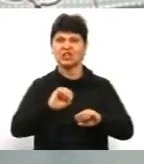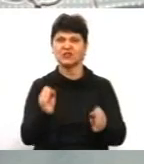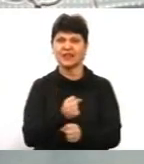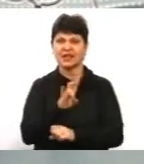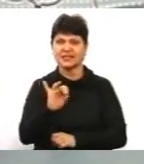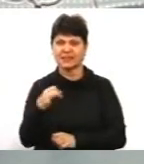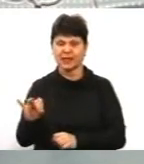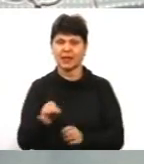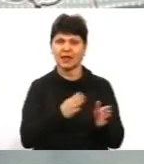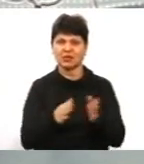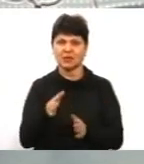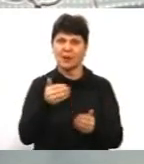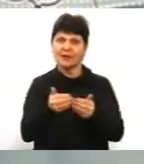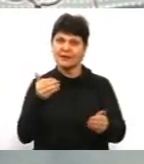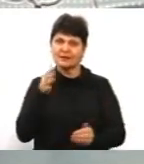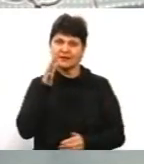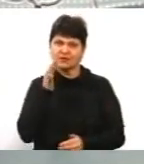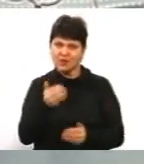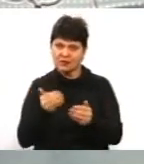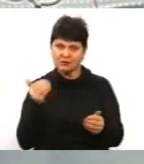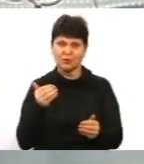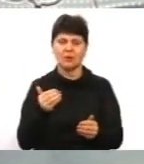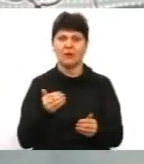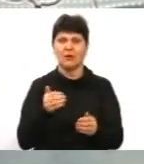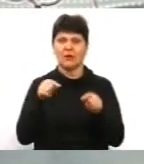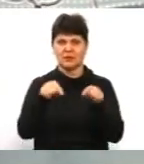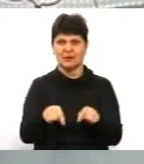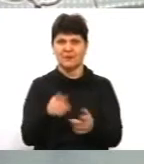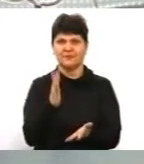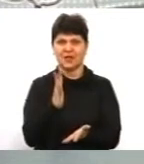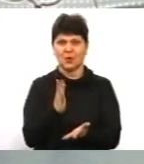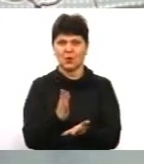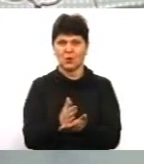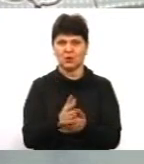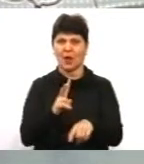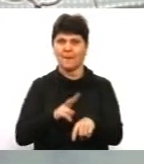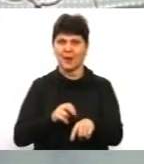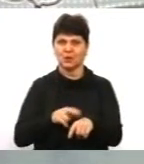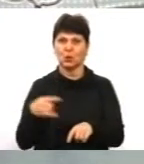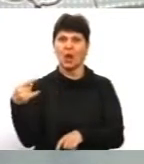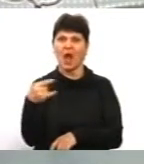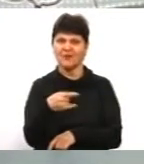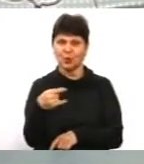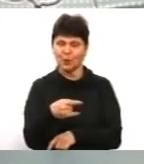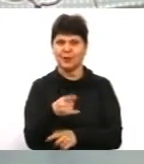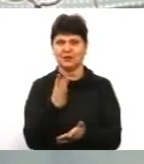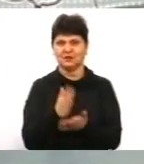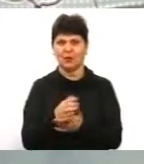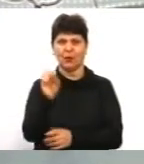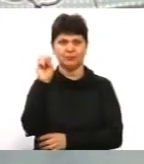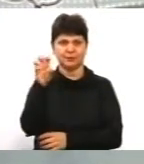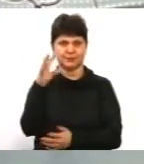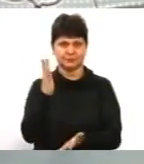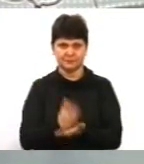завчасно. Безпосередньо там знаходиться патрульний автомобіль, який знаходиться на приблизкових маячках